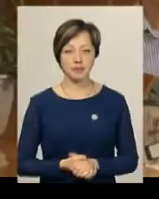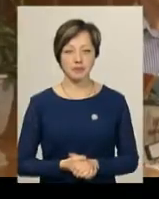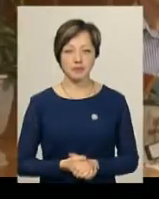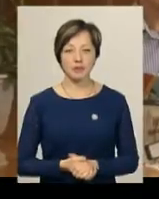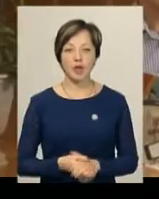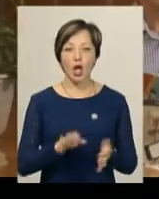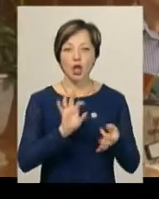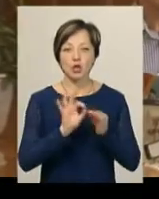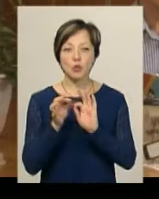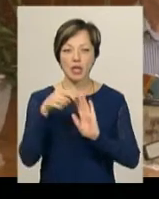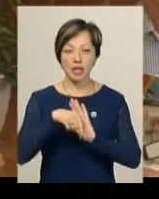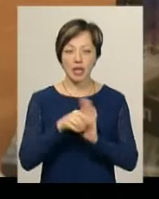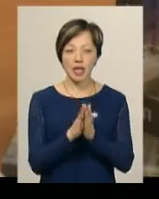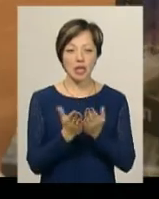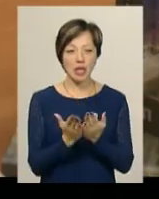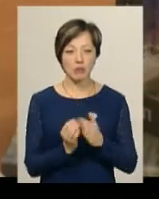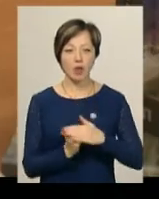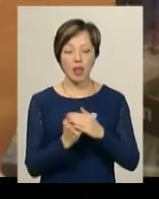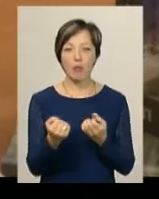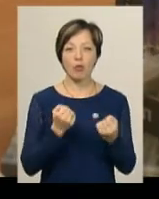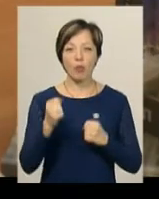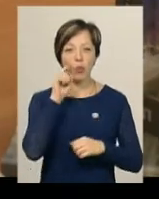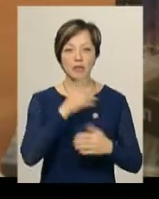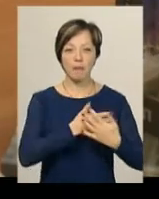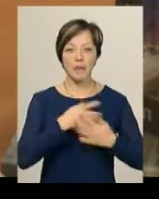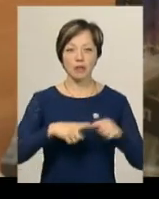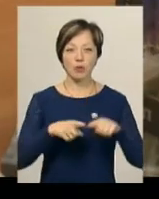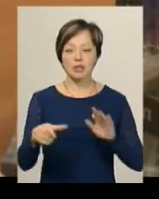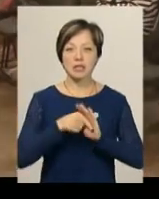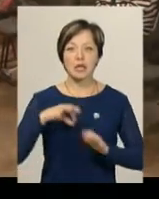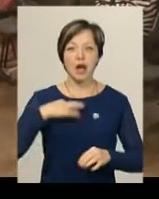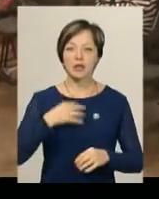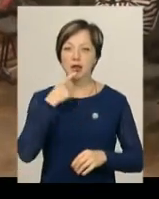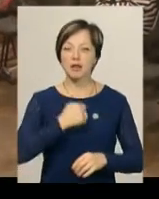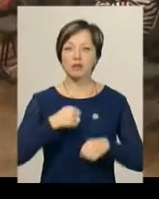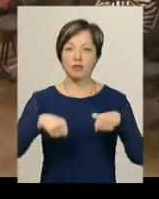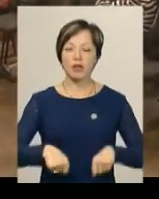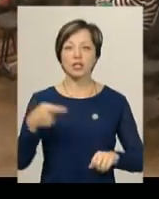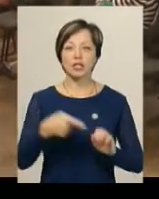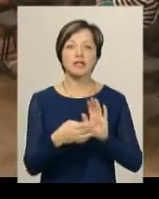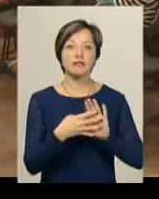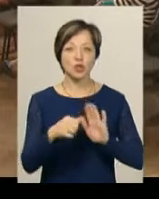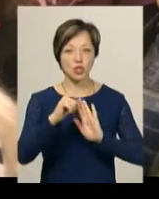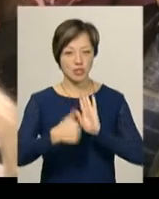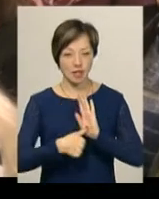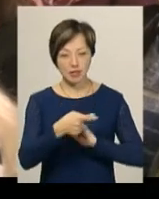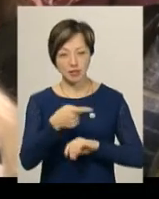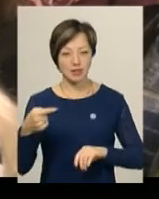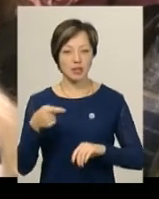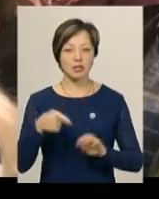Сюжетна лінія книги побудована на боротьбі українських патріотів із агентами радянської влади у 1916